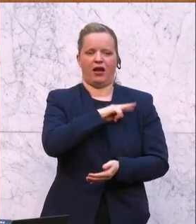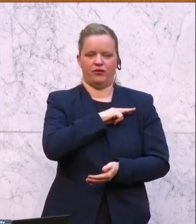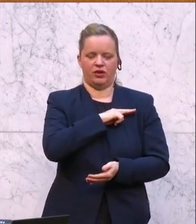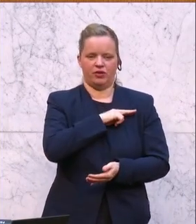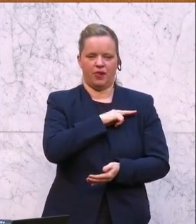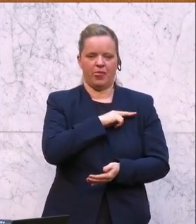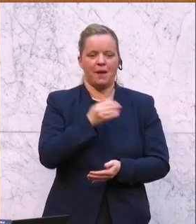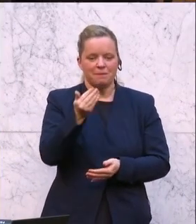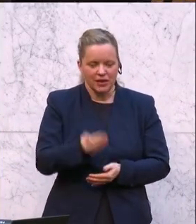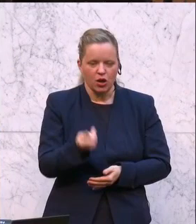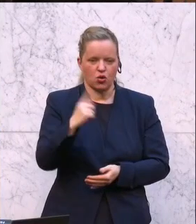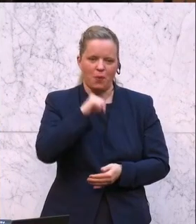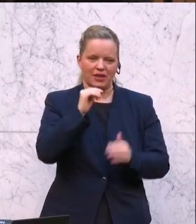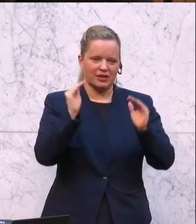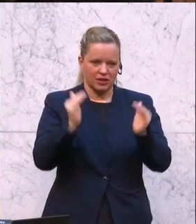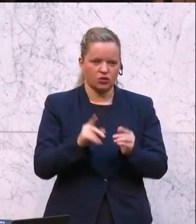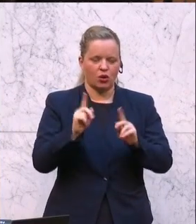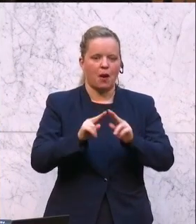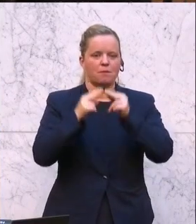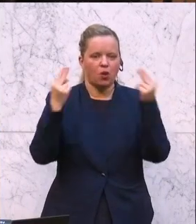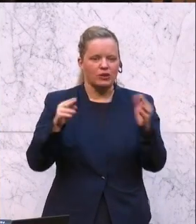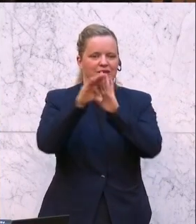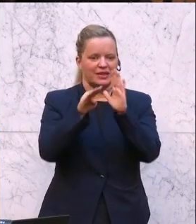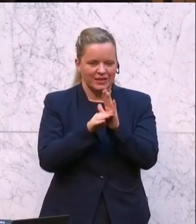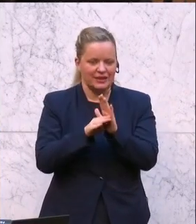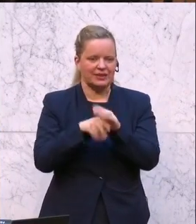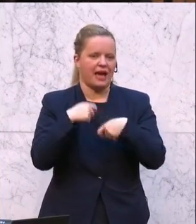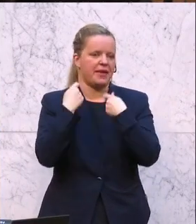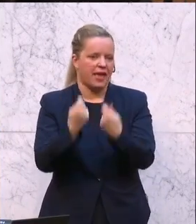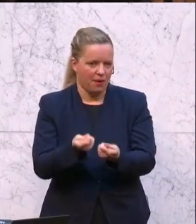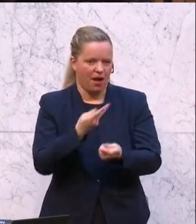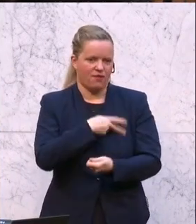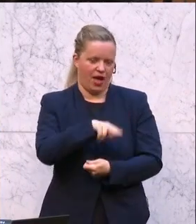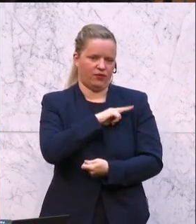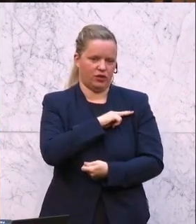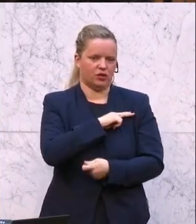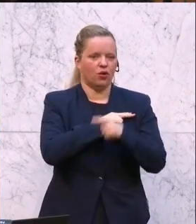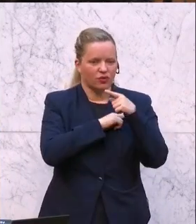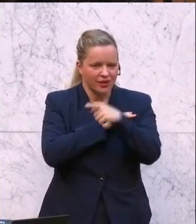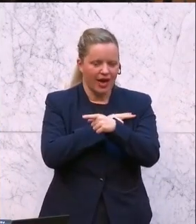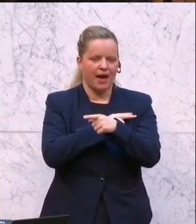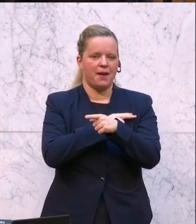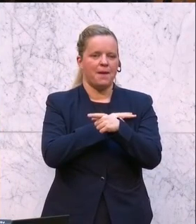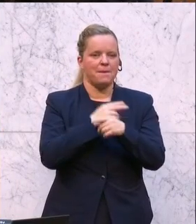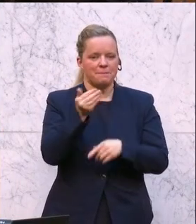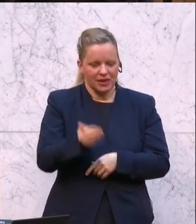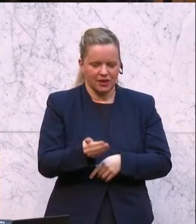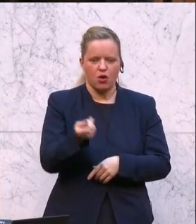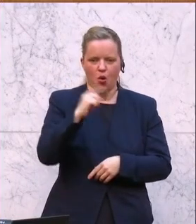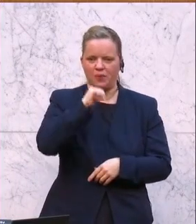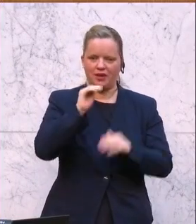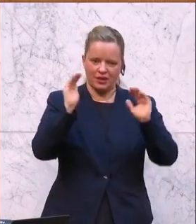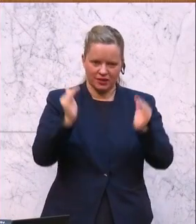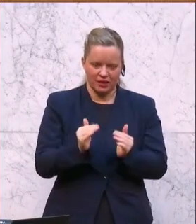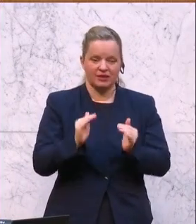dass die Mieten nicht gesenkt werden, sondern der Bundesgesetzgeber verantwortlich ist. Und der setzt diese Mieten nicht hinunter. Das ist Verantwortung dieser